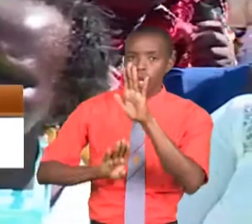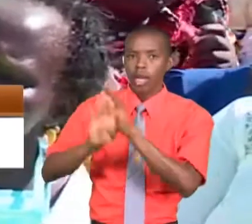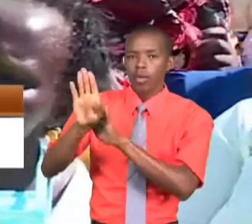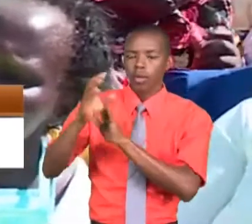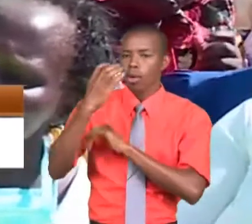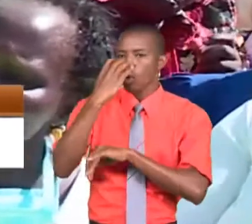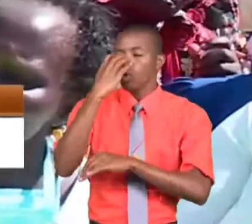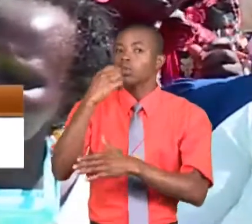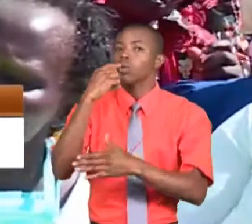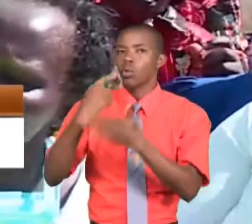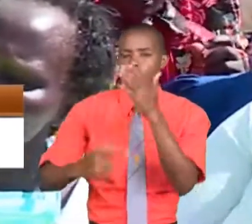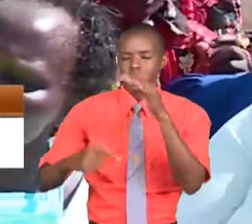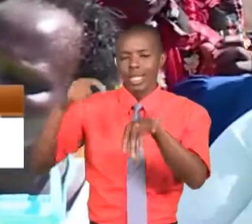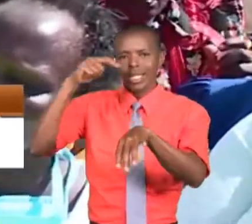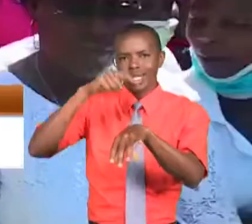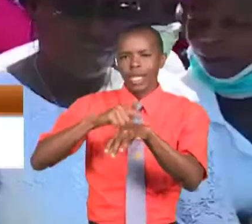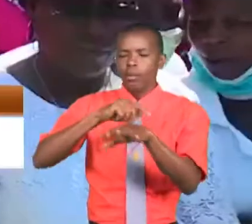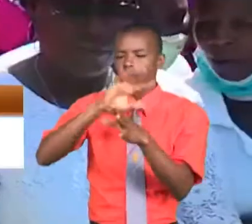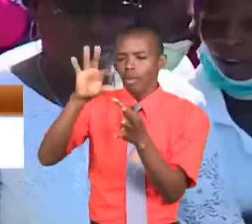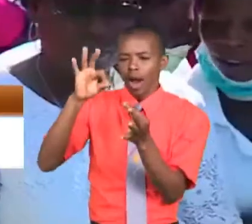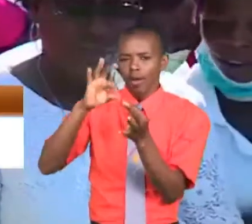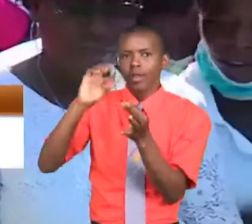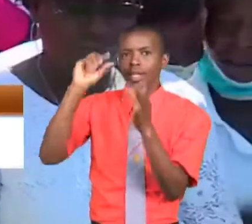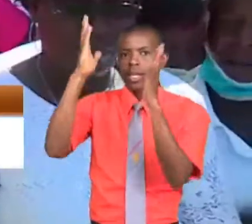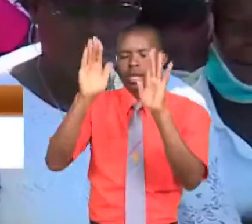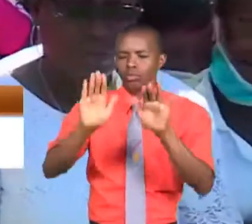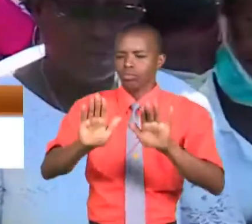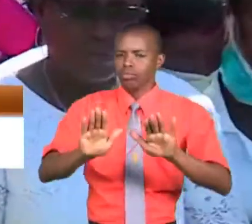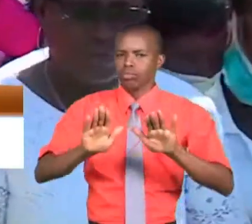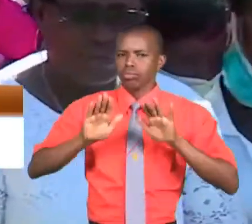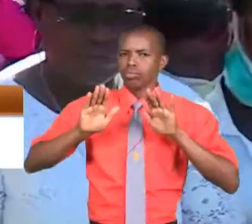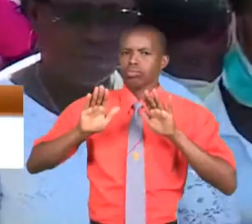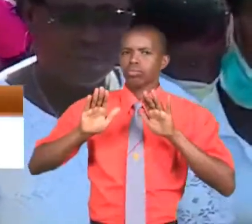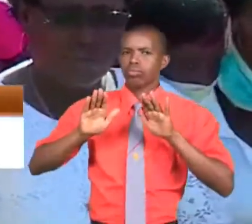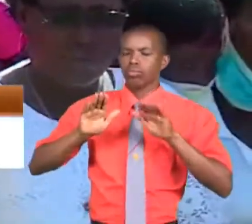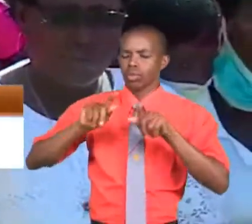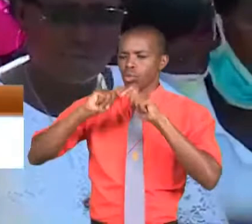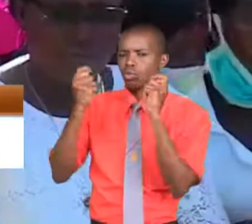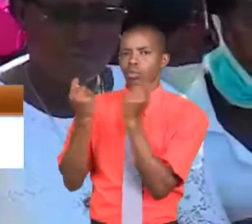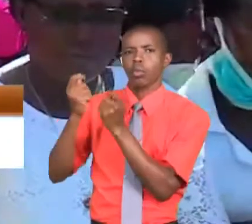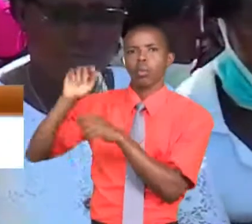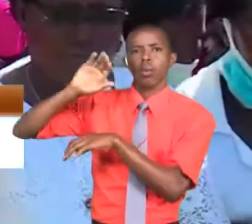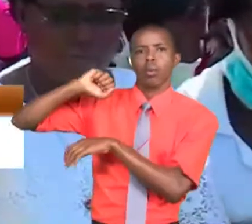amesema kuamba wakati umefika wa Kenya Kujiepusha na siyasa za kikabila